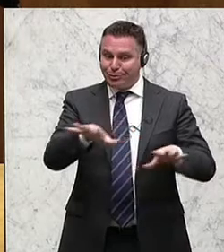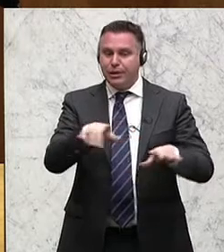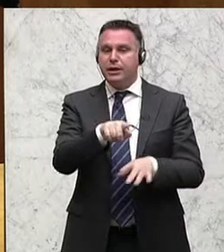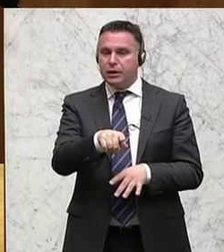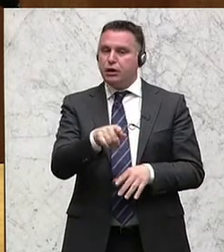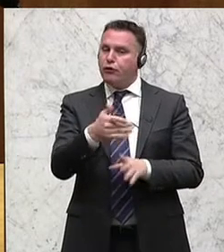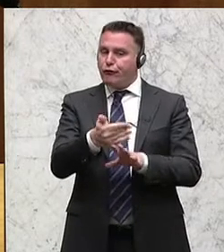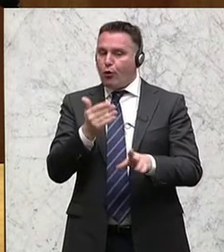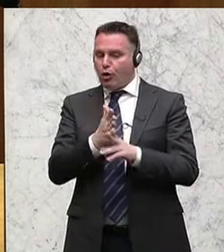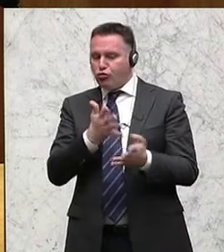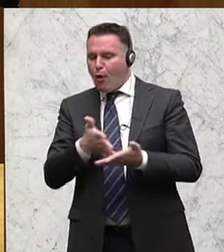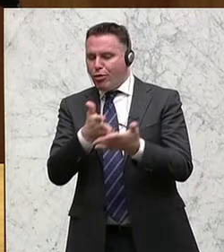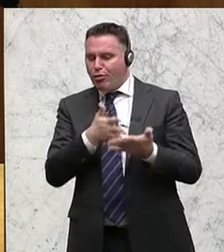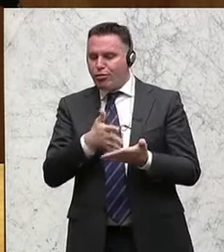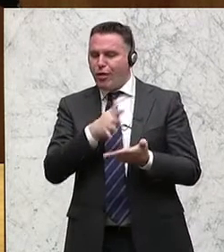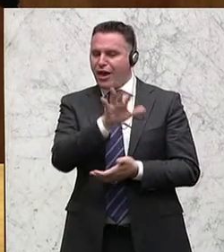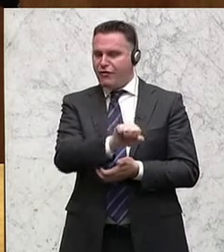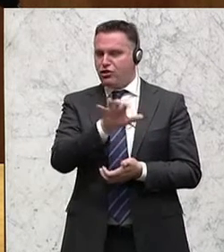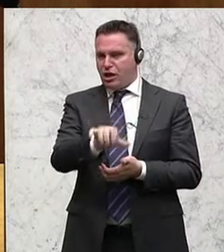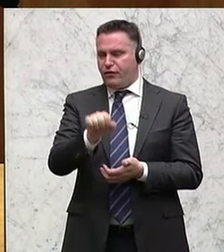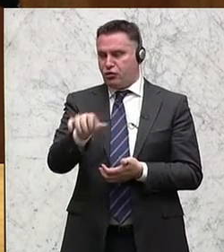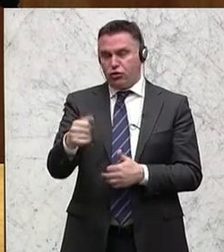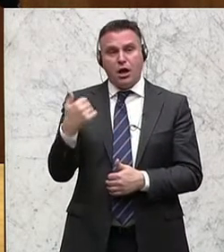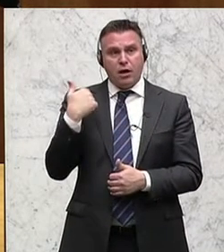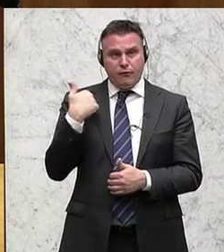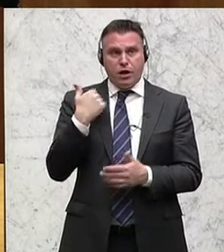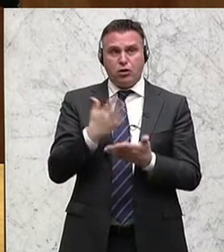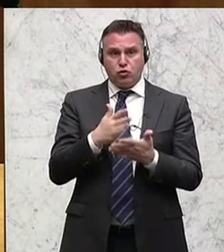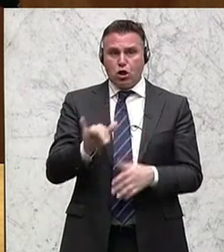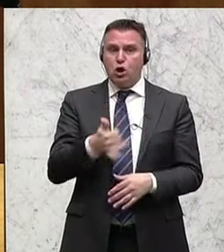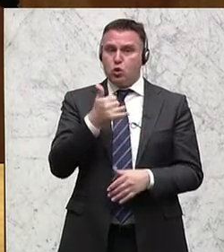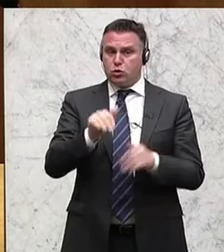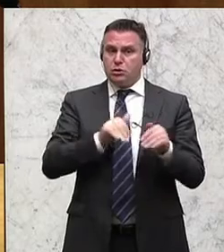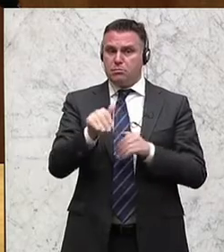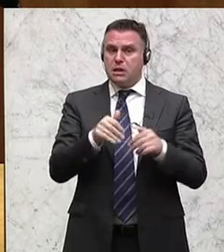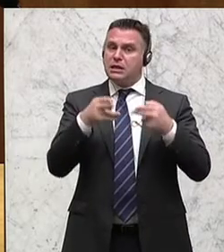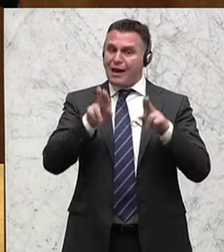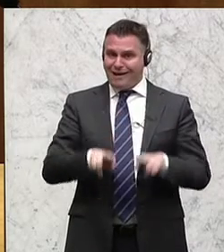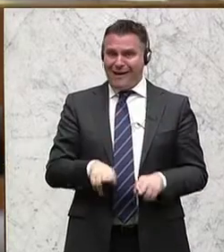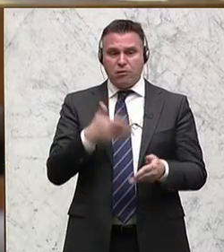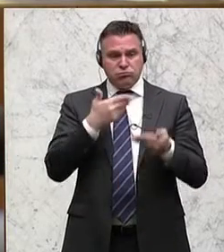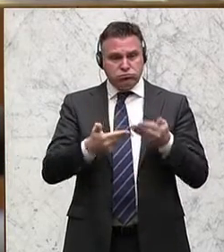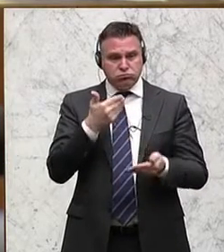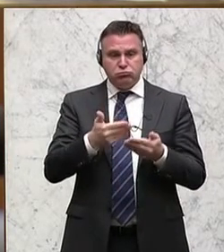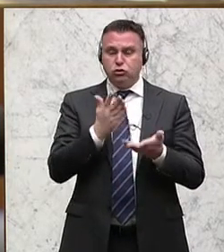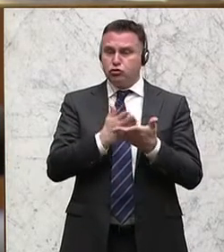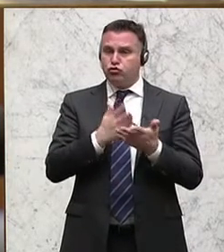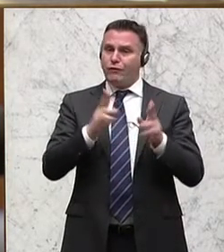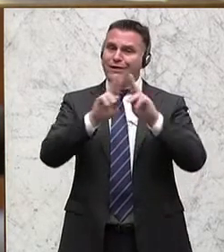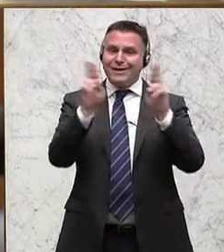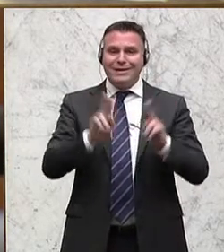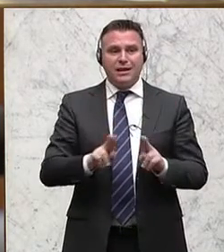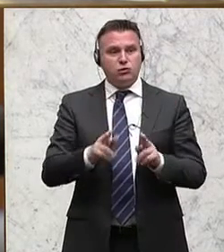möglichst genau einschätzen zu können. Wir haben auch darüber erst vorgestern beim Justizministerrat gesprochen. Da gibt es einen engen Informationsfluss, auch